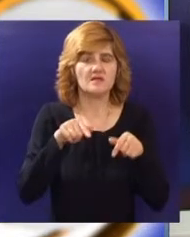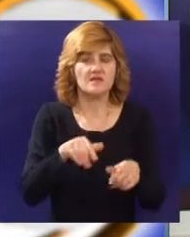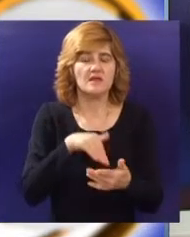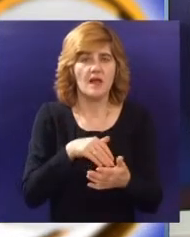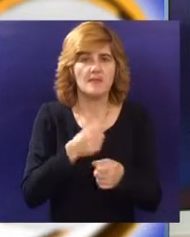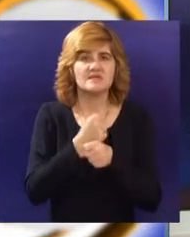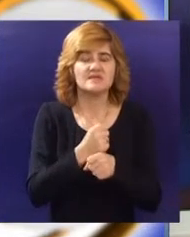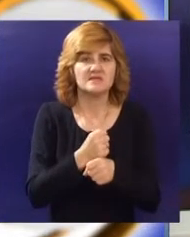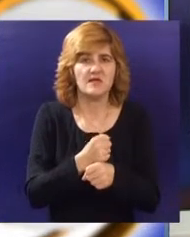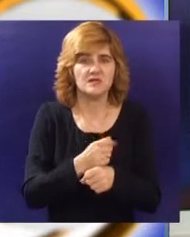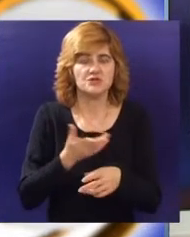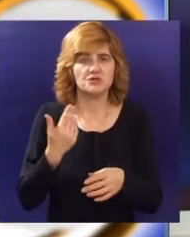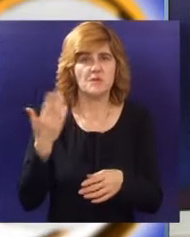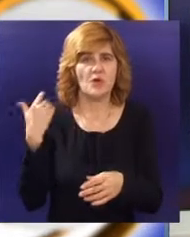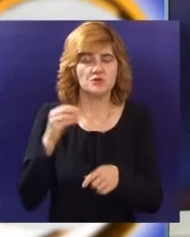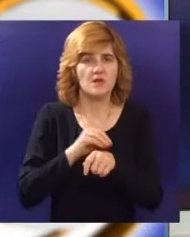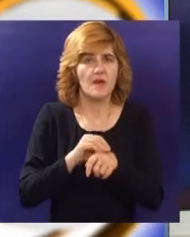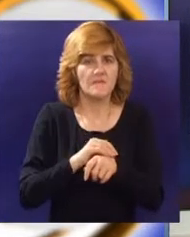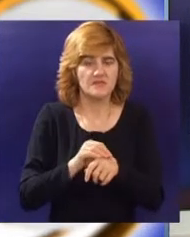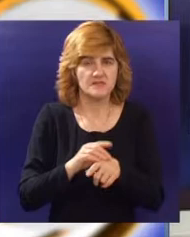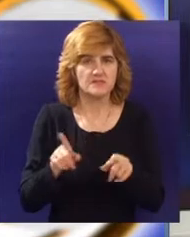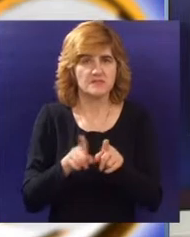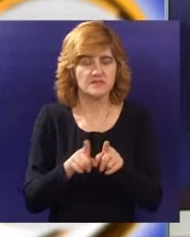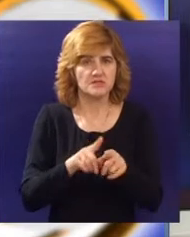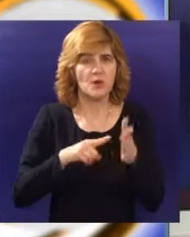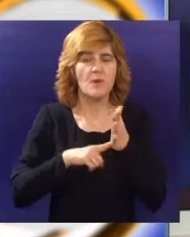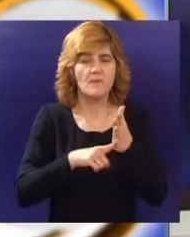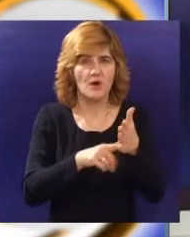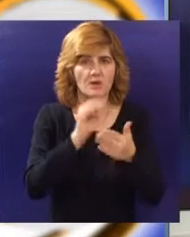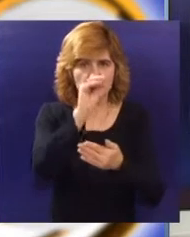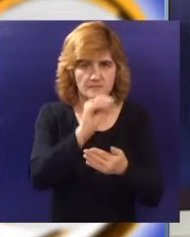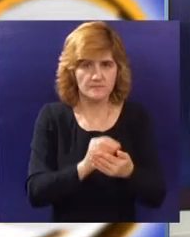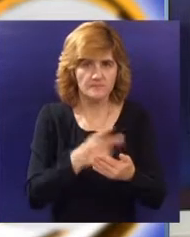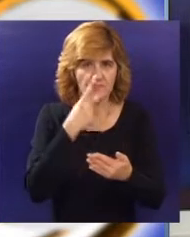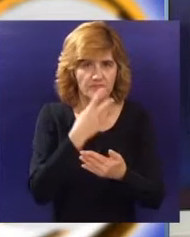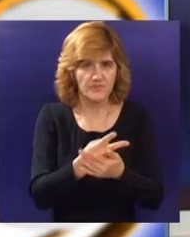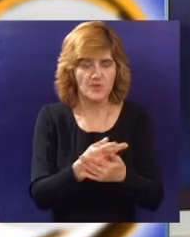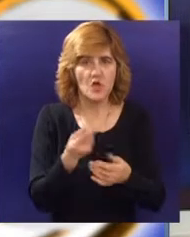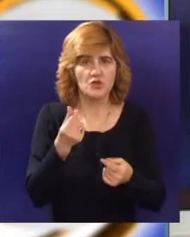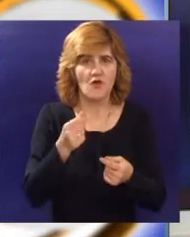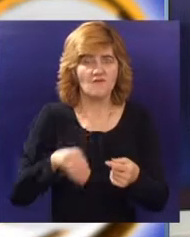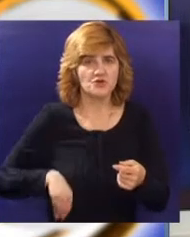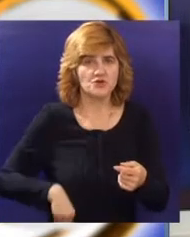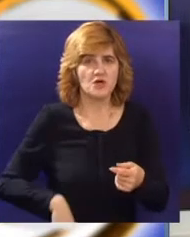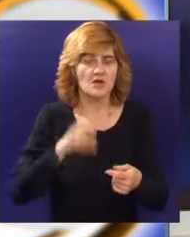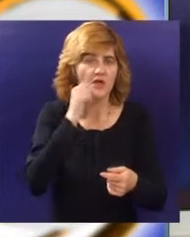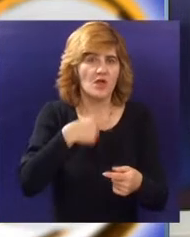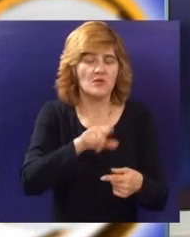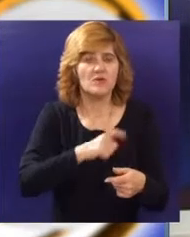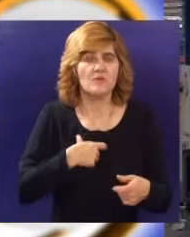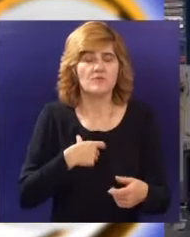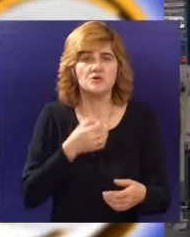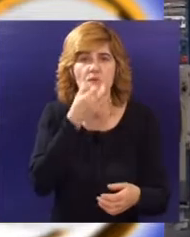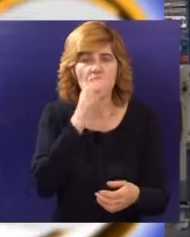tempo iz septembra. Međutim zabrinjavaju trgovinski pokazatelji koji govore da novčanice građana ne prate oporavak privrede.